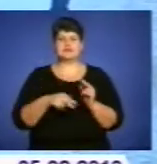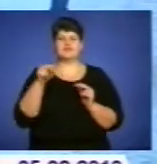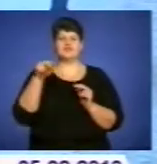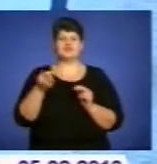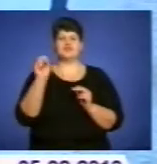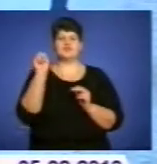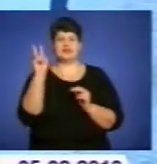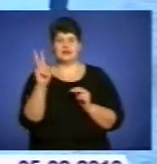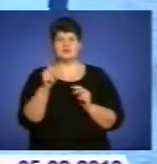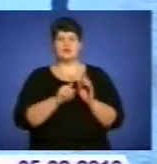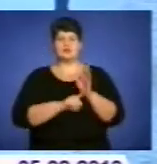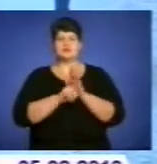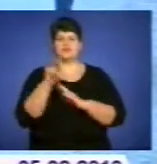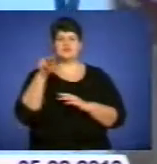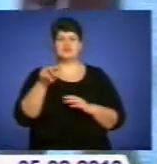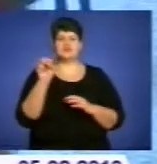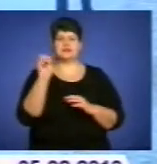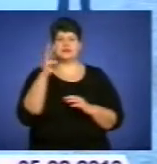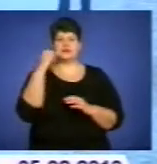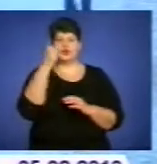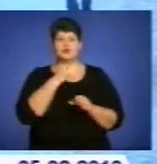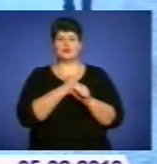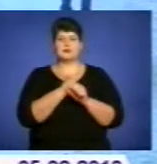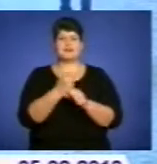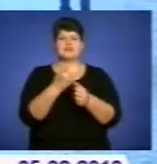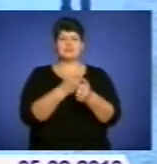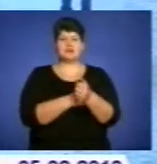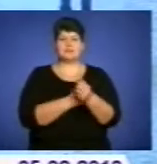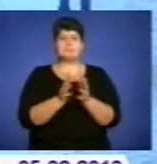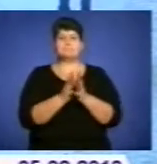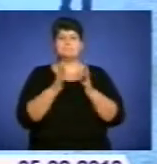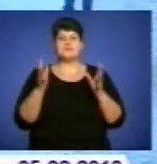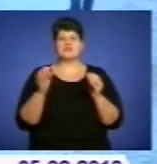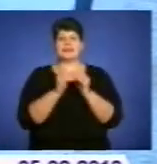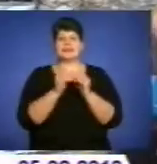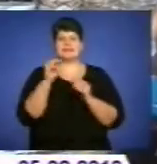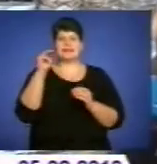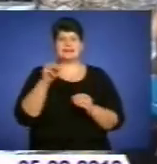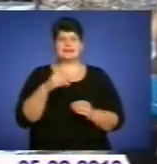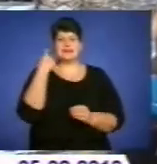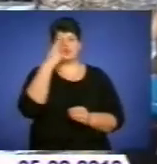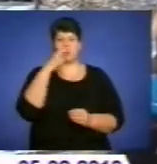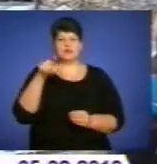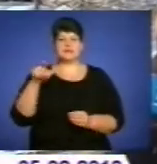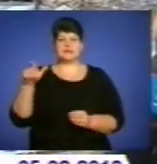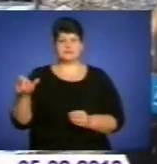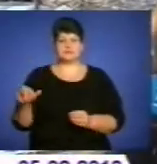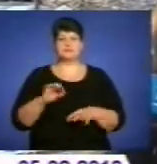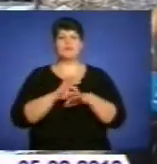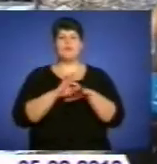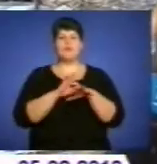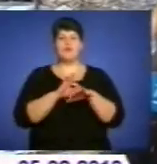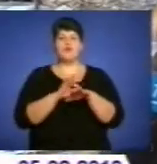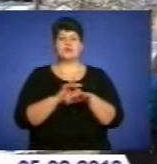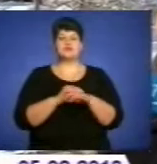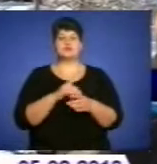початку 2013-го року в області зробили щеплення від грипу більше 10 тисяч осіб. Проводяться в області і щеплення проти